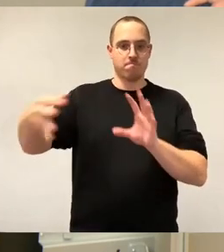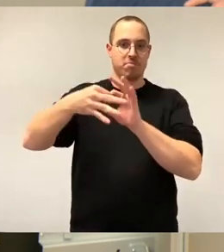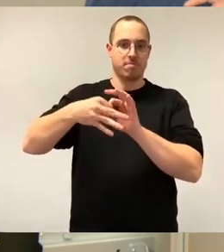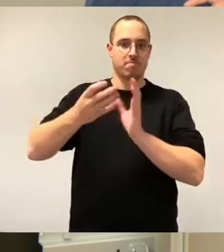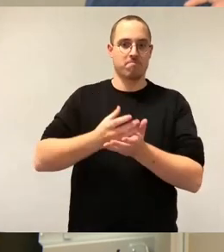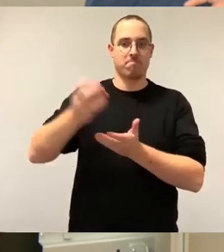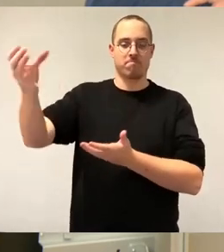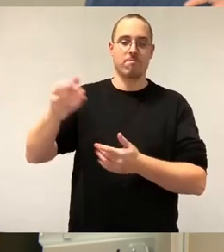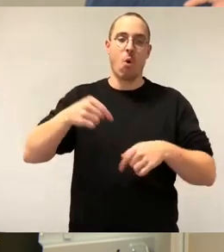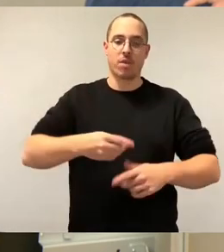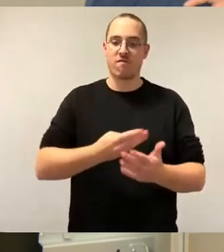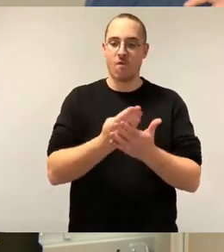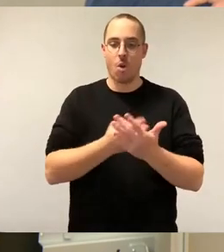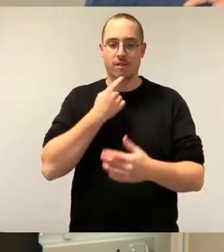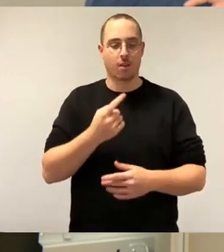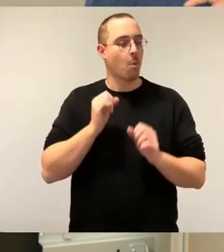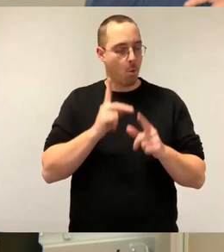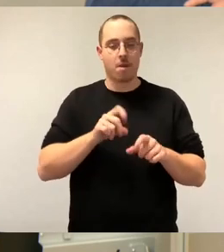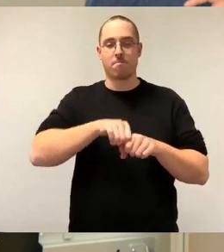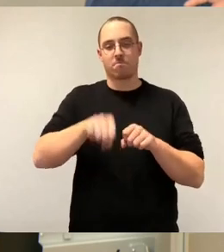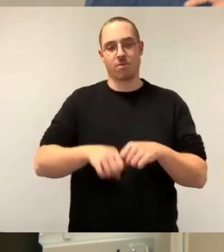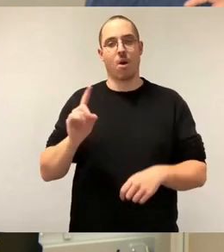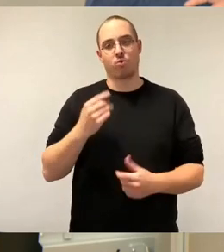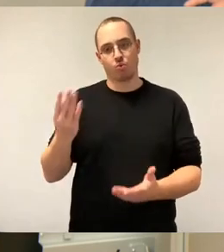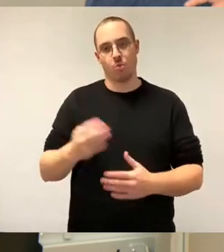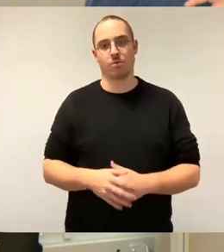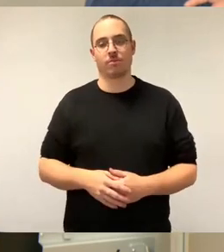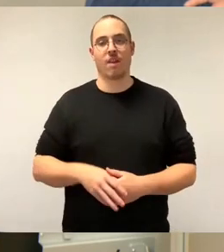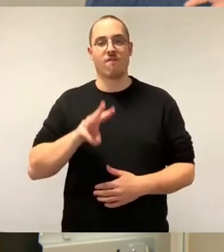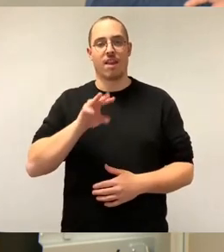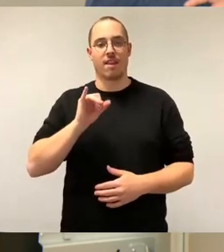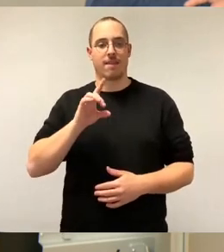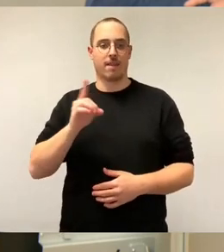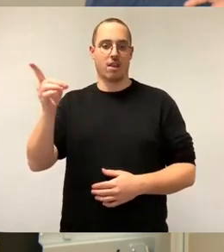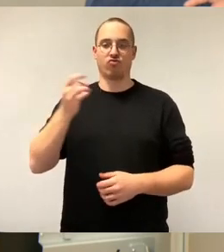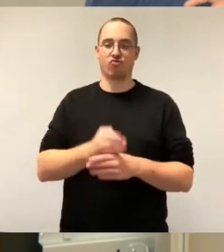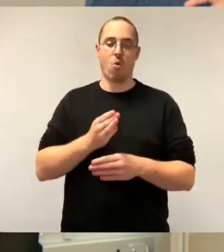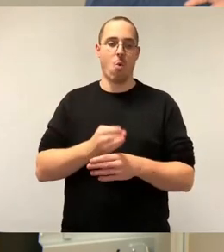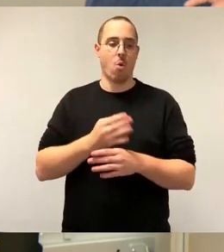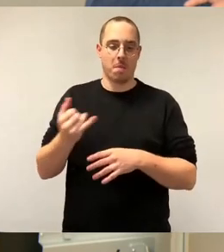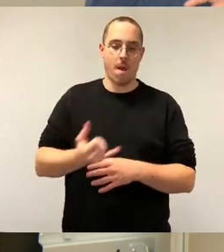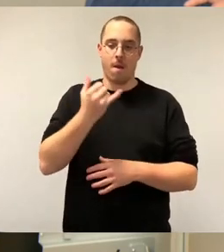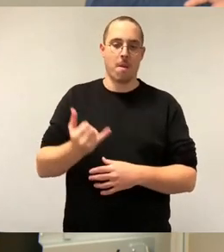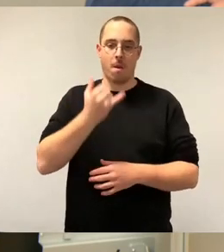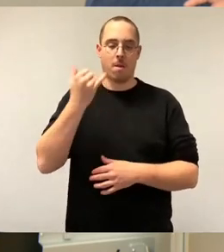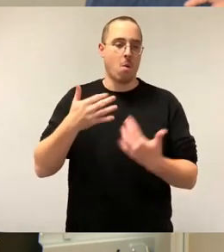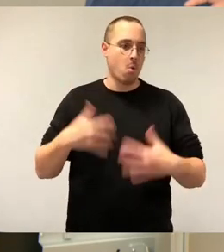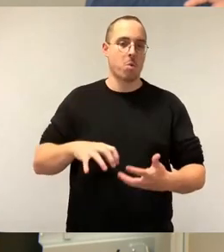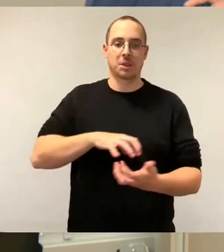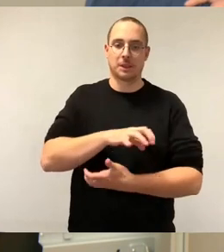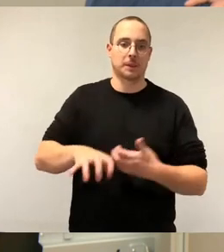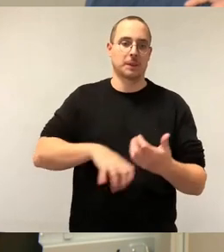Die WED befindet sich seit Jahren im Dauerkrisenmodus. Und die Steuern zahlenden Dresdner Bürger müssen darunter leiden.